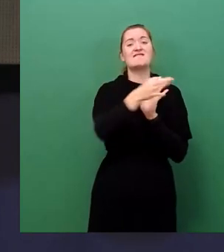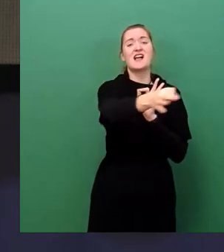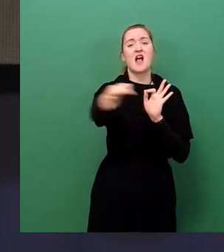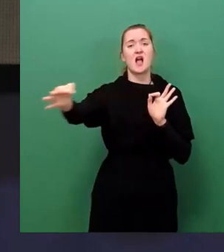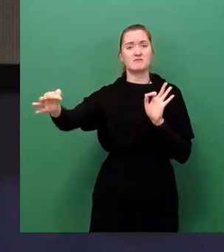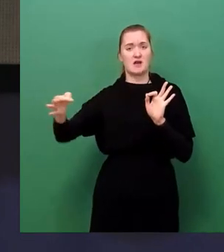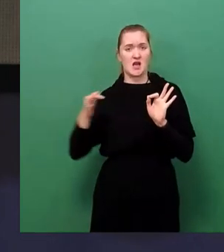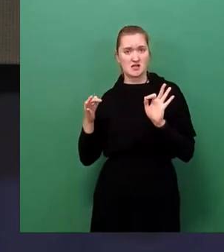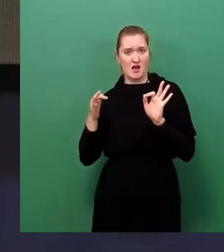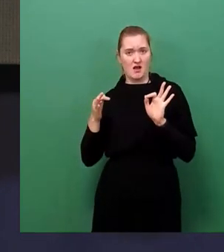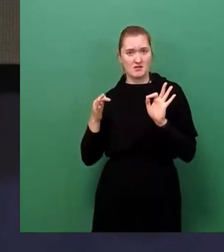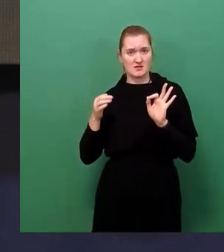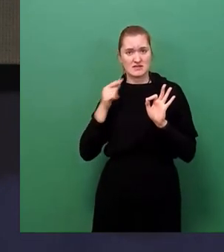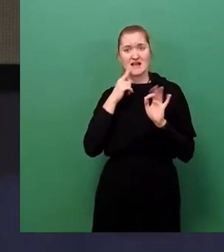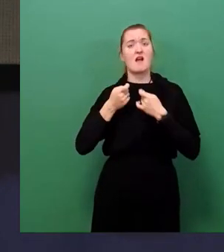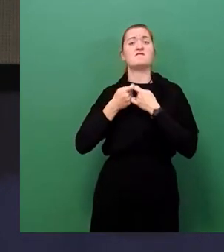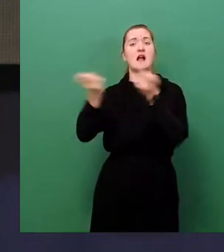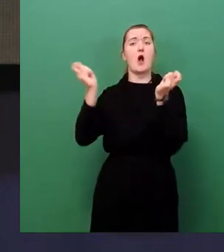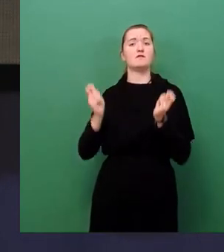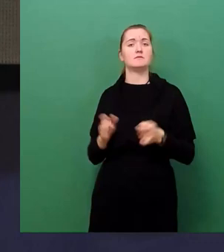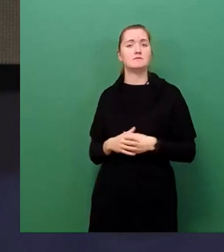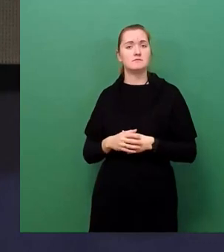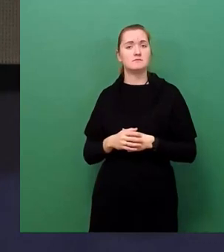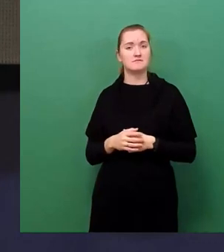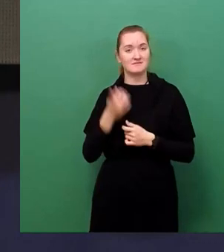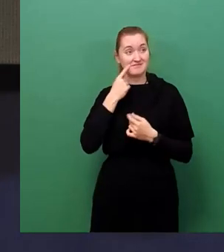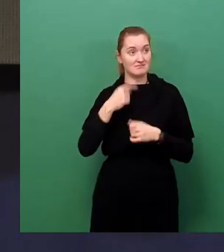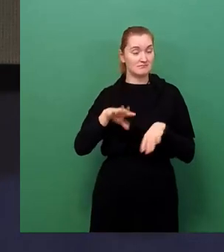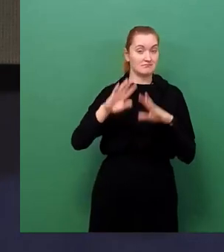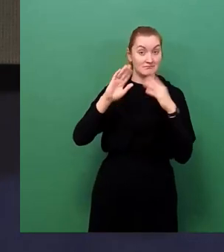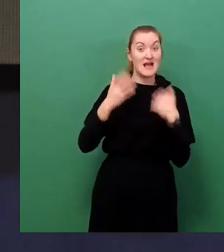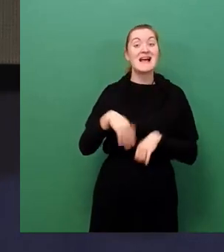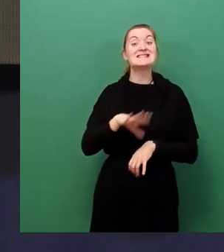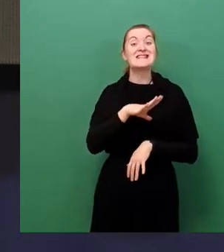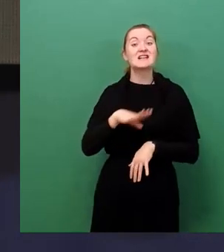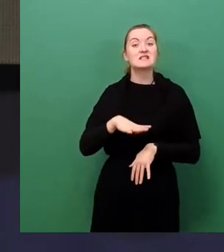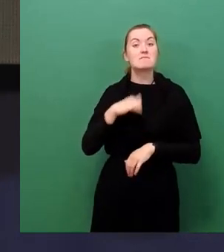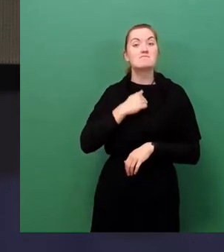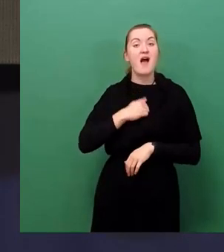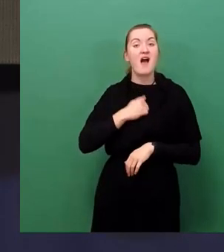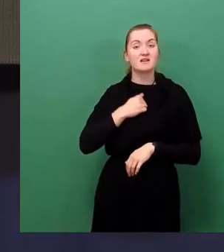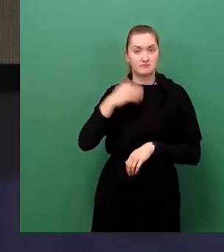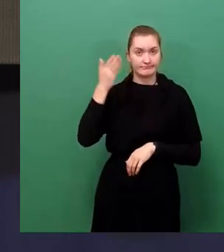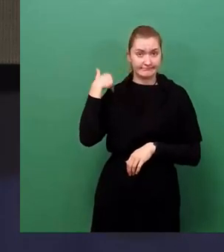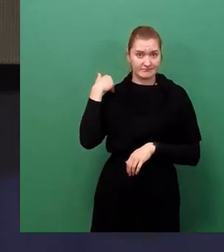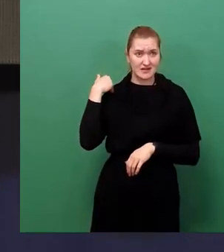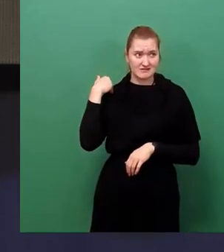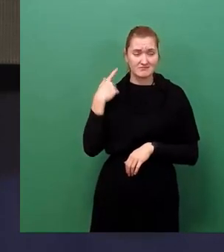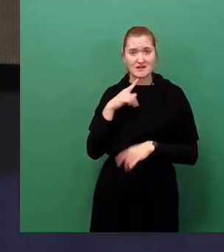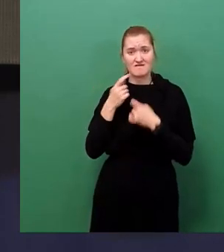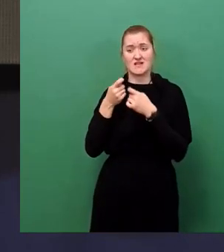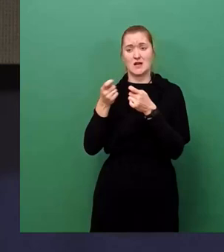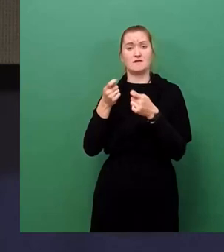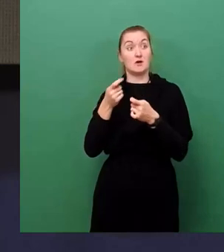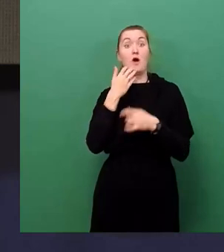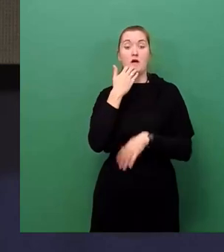Not zu verkaufen, in Klammern Sachsenbad, hoffe ich, dass der Stadtrat in seinen nächsten Entscheidungen